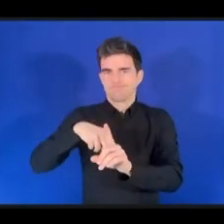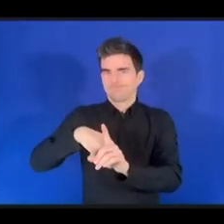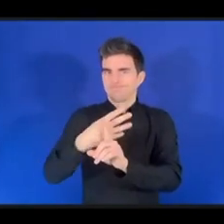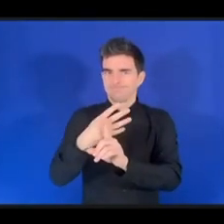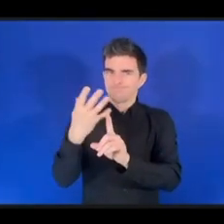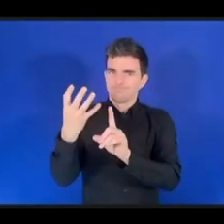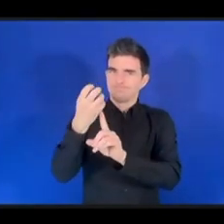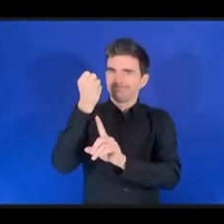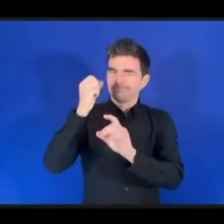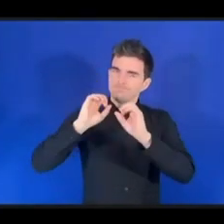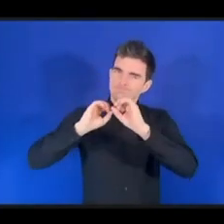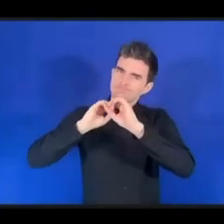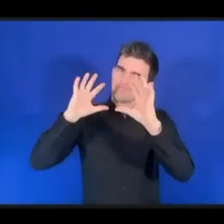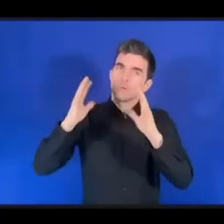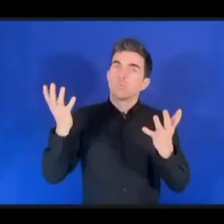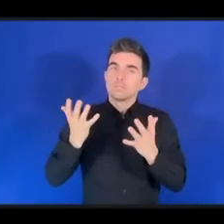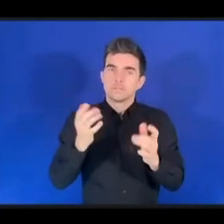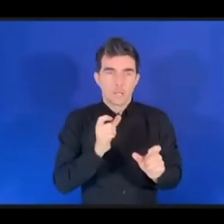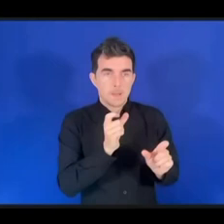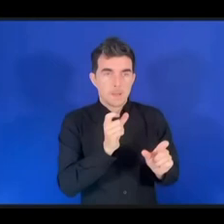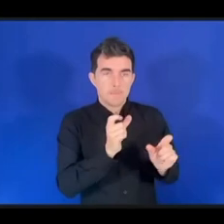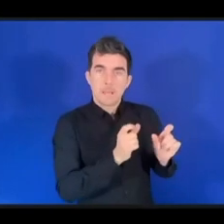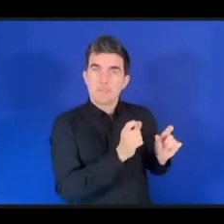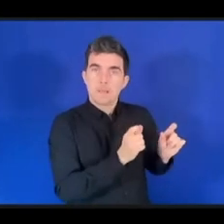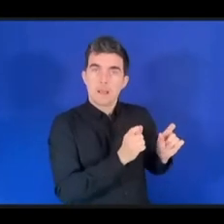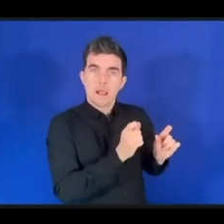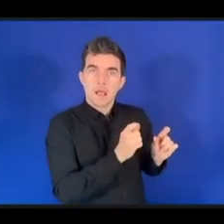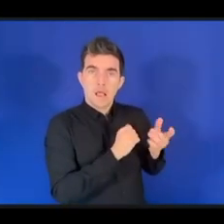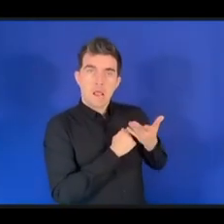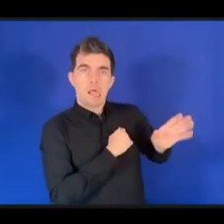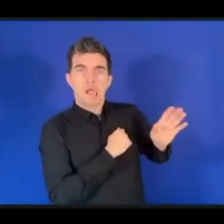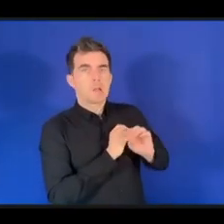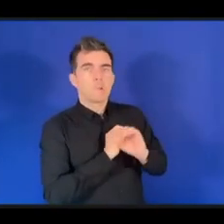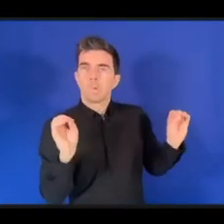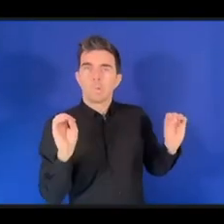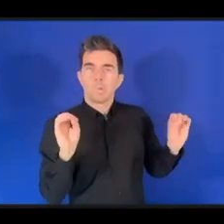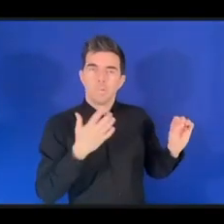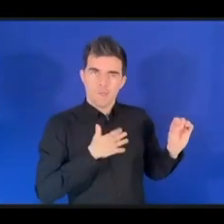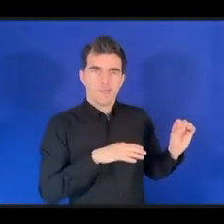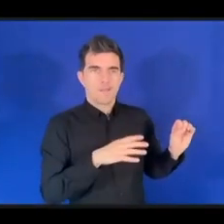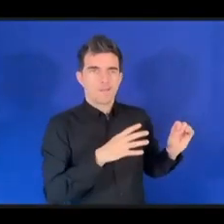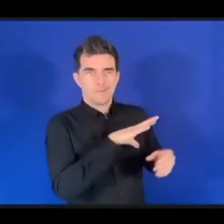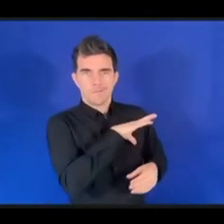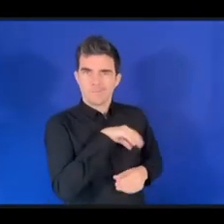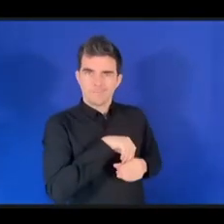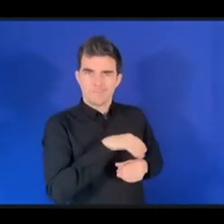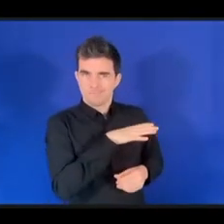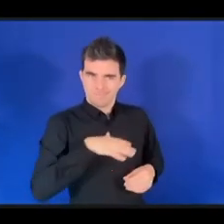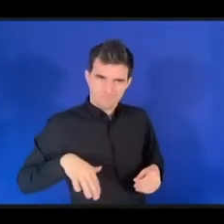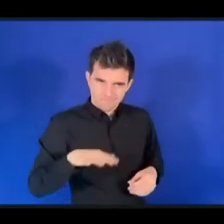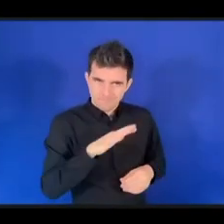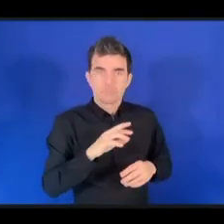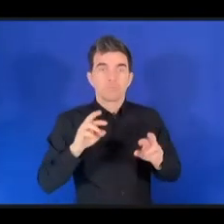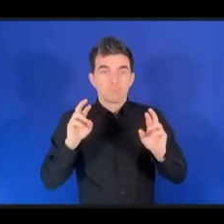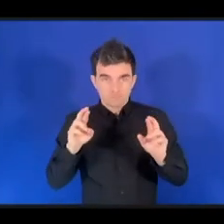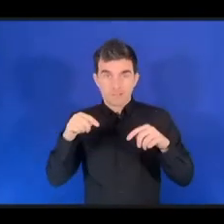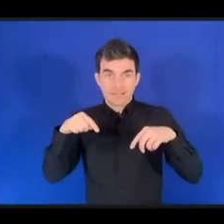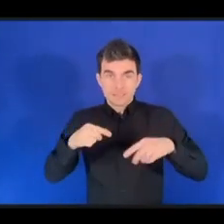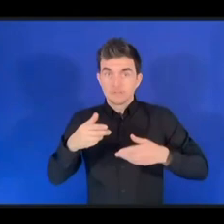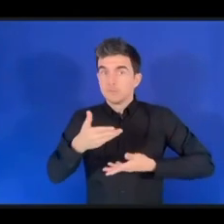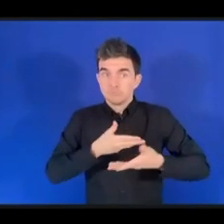И я надеюсь, что этот форум внесет свой вклад в это плохое дело и в дело достижения ЦУР.